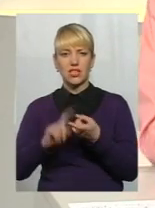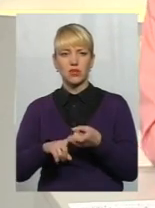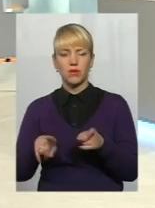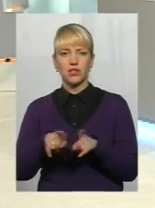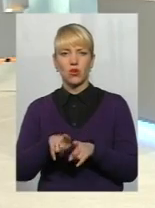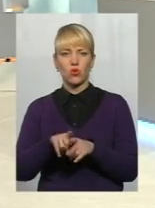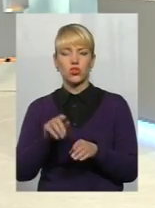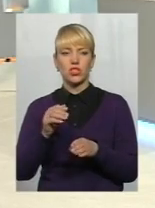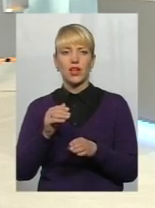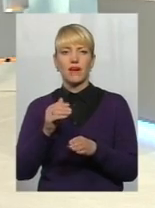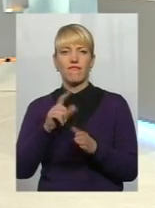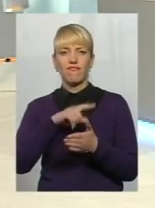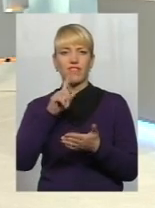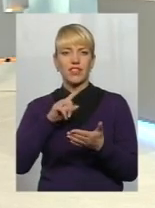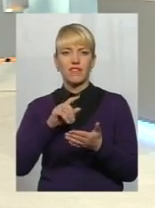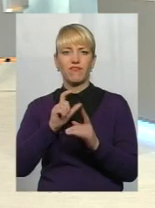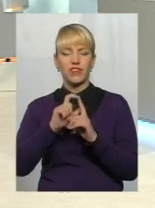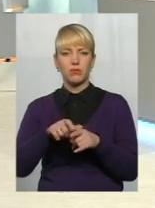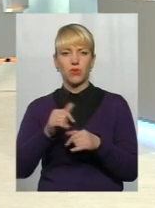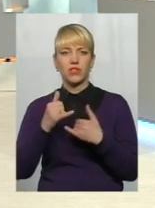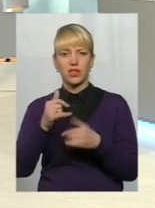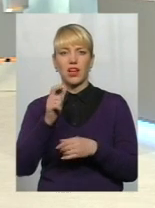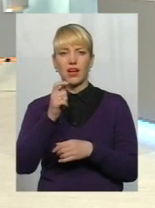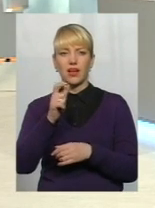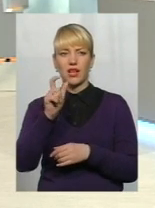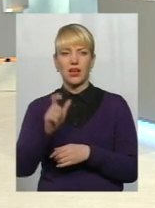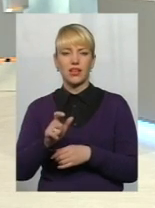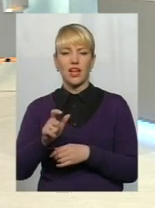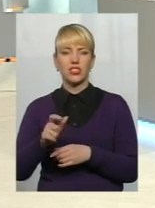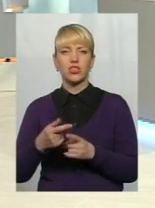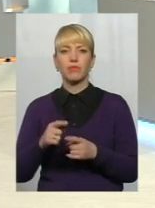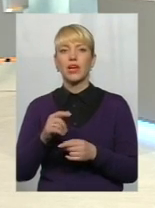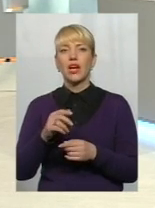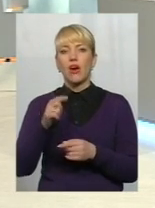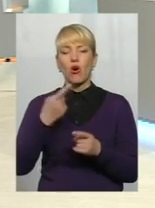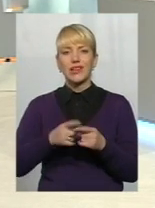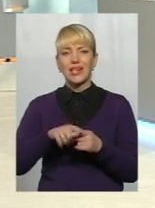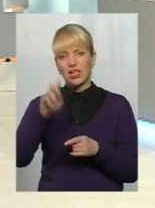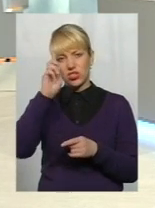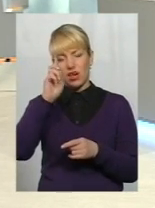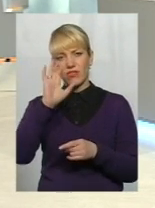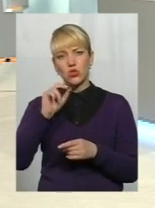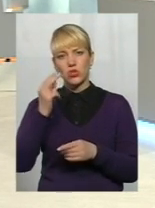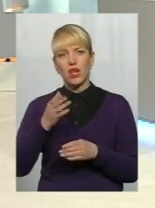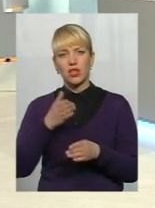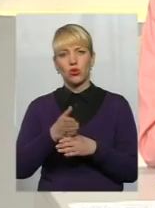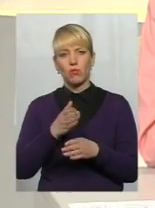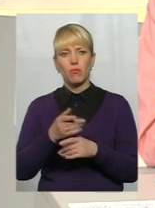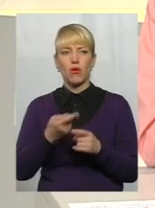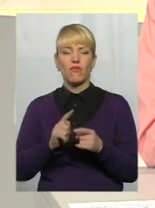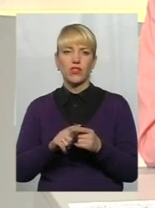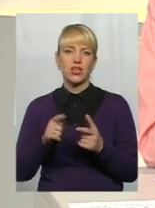в відповіді глядачці, все-таки ота державна соціальна допомога на догляд. Чи